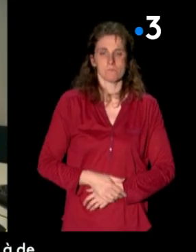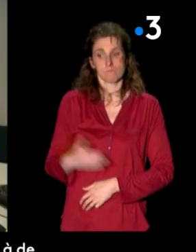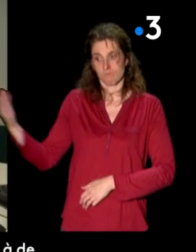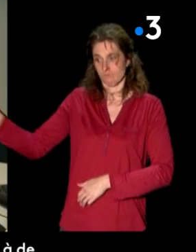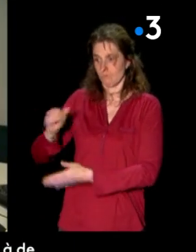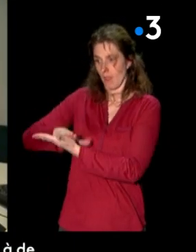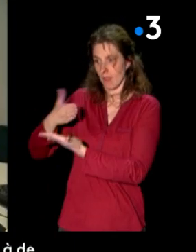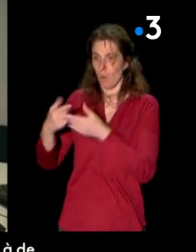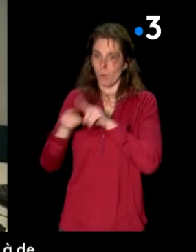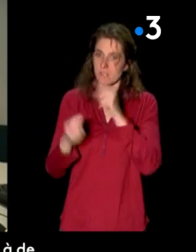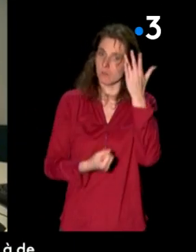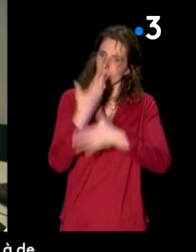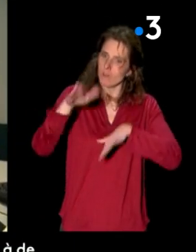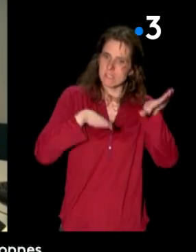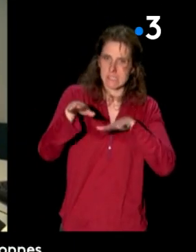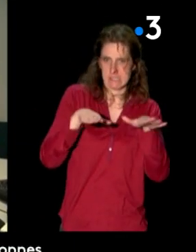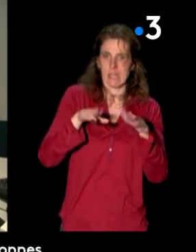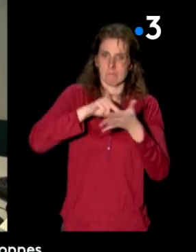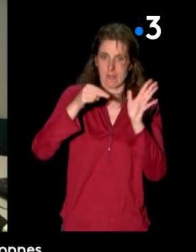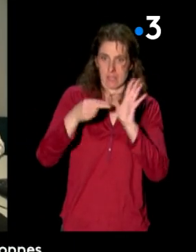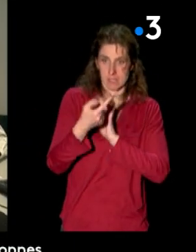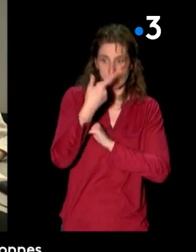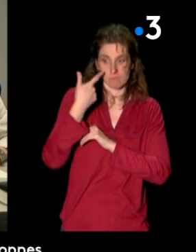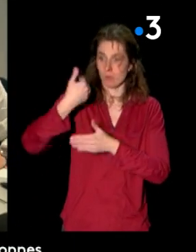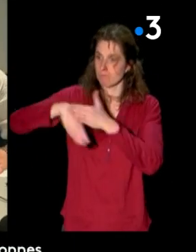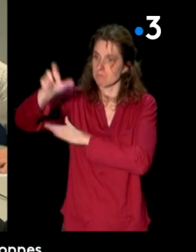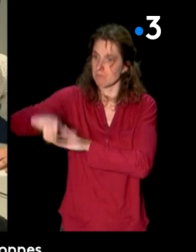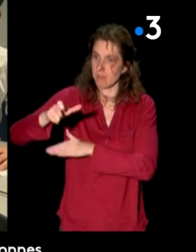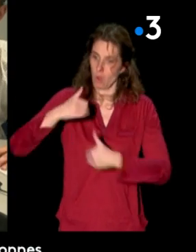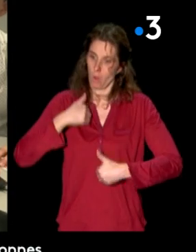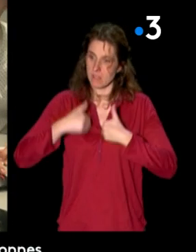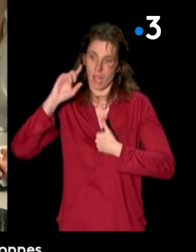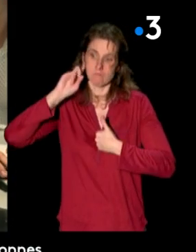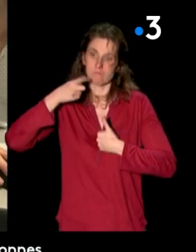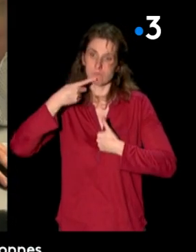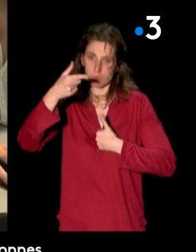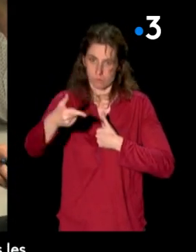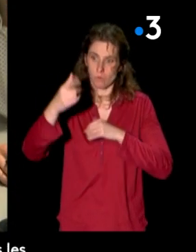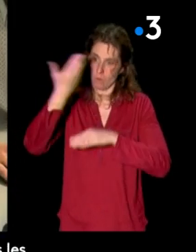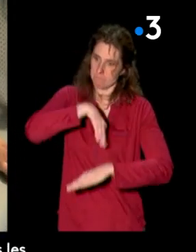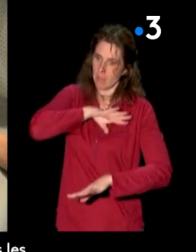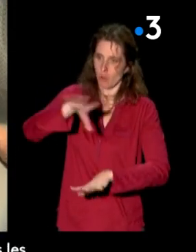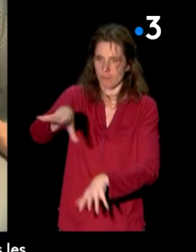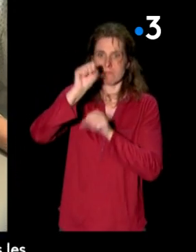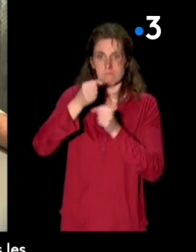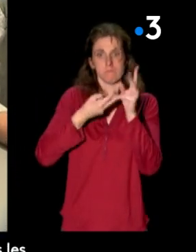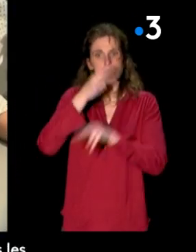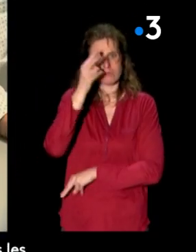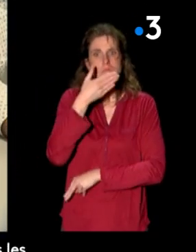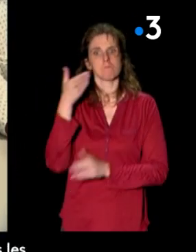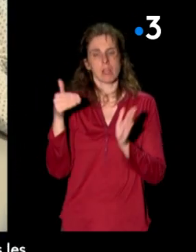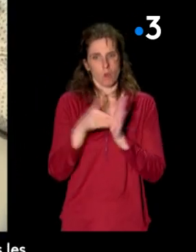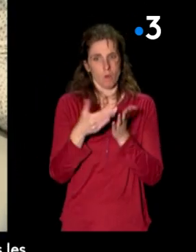aux interprètes et à de nouveaux systèmes, l'accessibilité à l'emploi des personnes souffrantes de ce handicap auditif est mieux prise en compte dans les différents